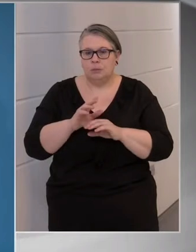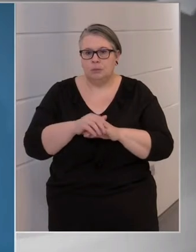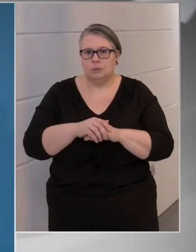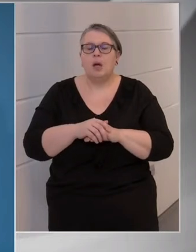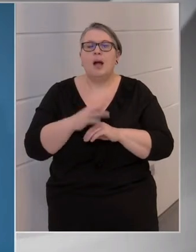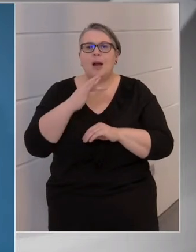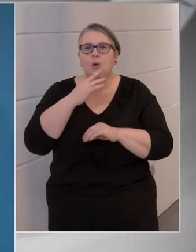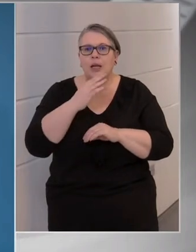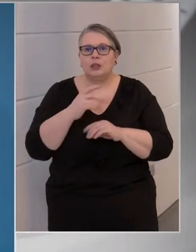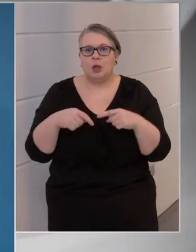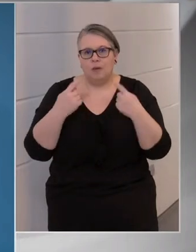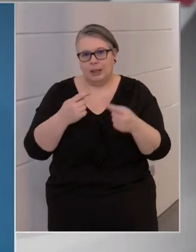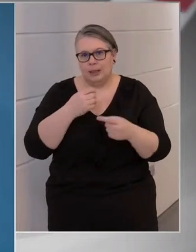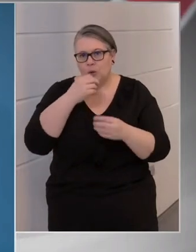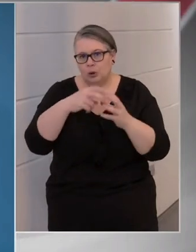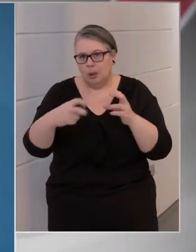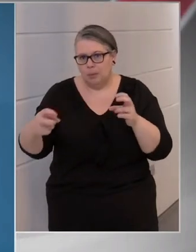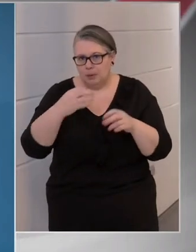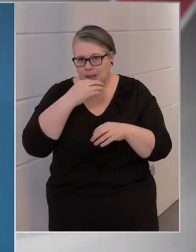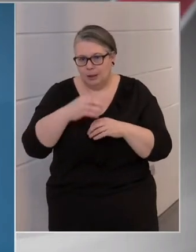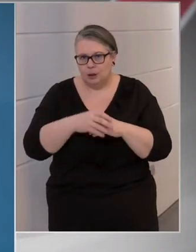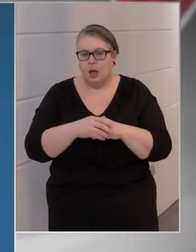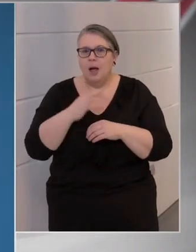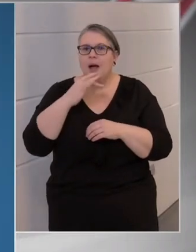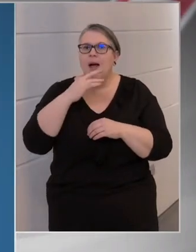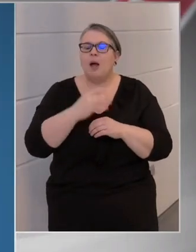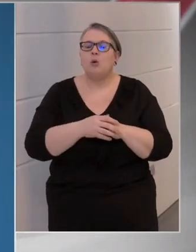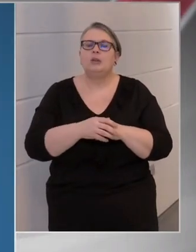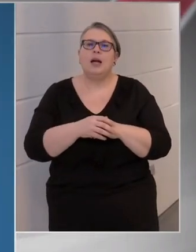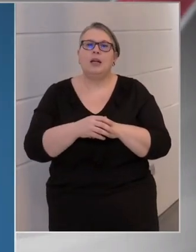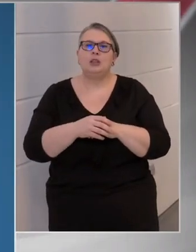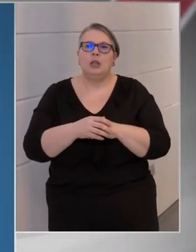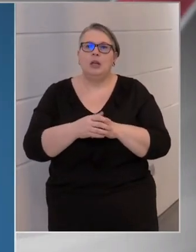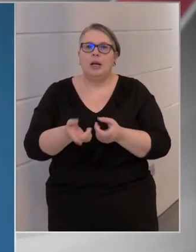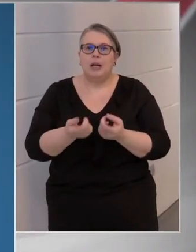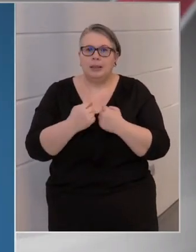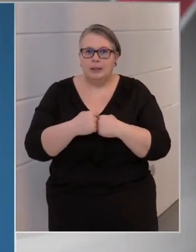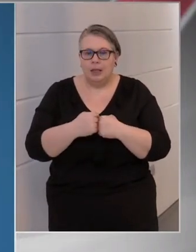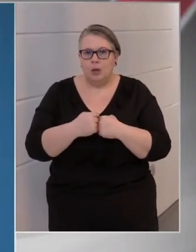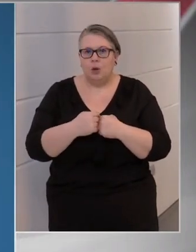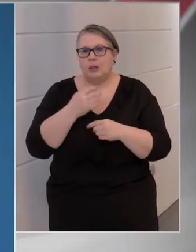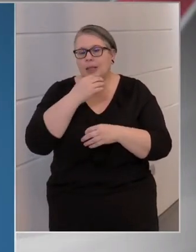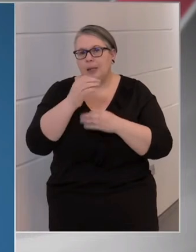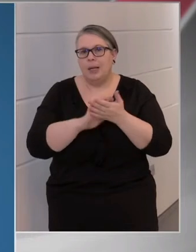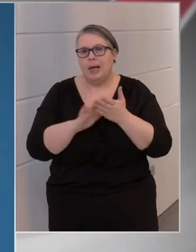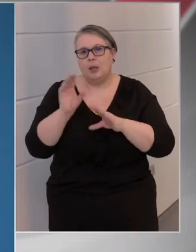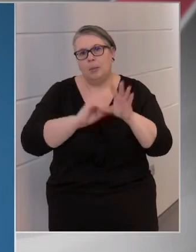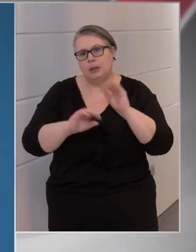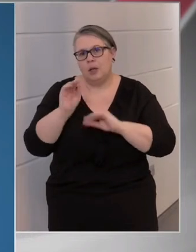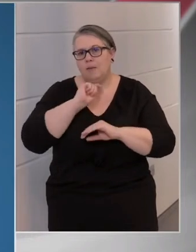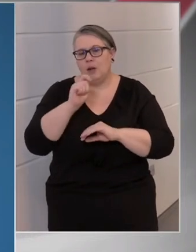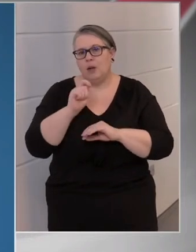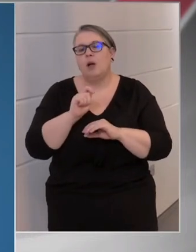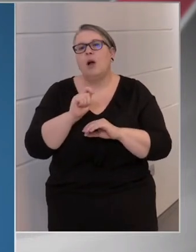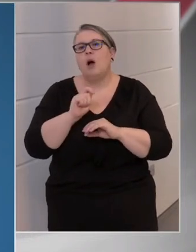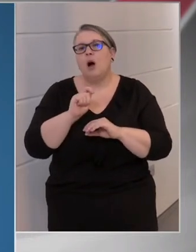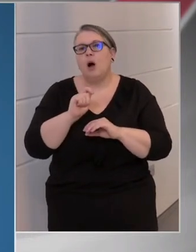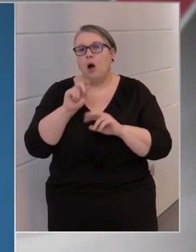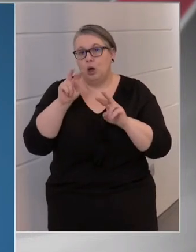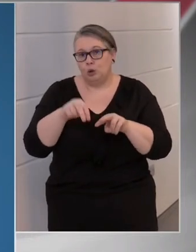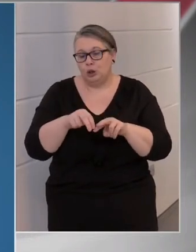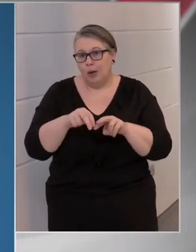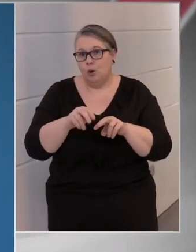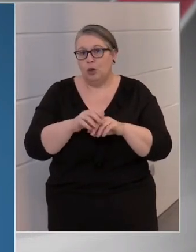Rajtersnek következik egy hosszabb kérdése. A Rajters részéről azt kérdezik, hogy milyen tapasztalatai vannak az oltakozás során a